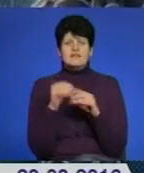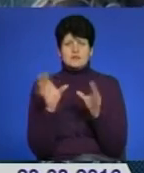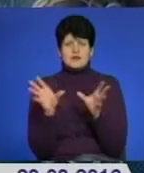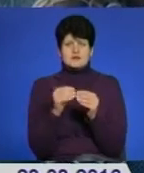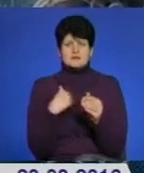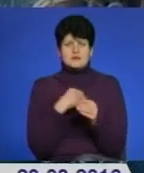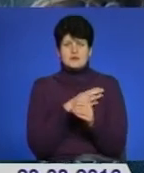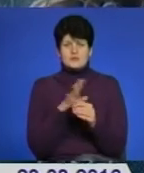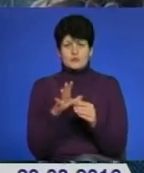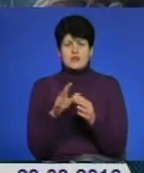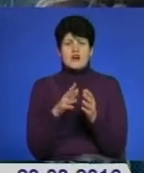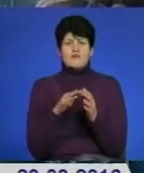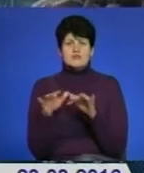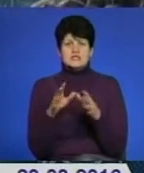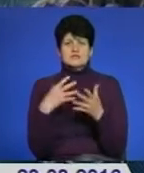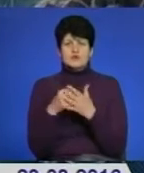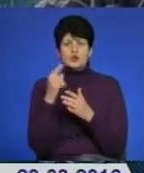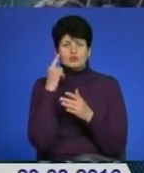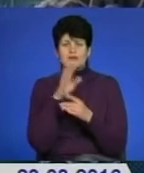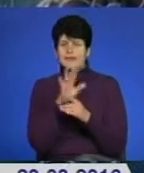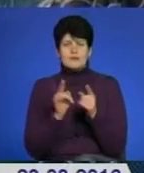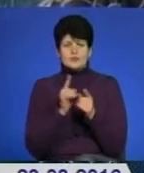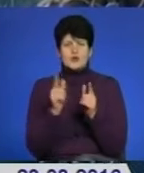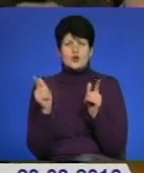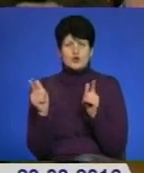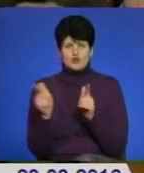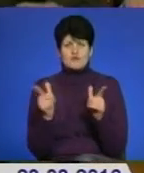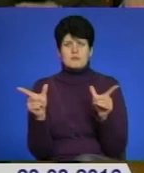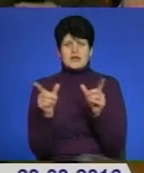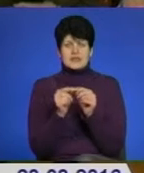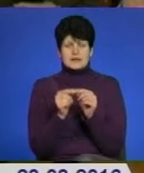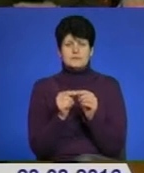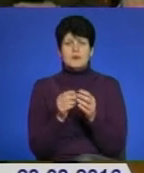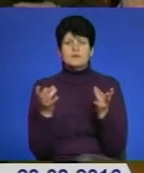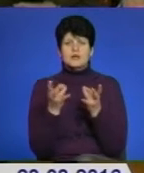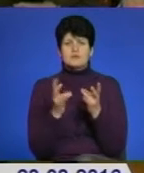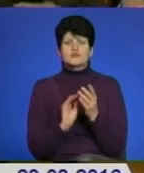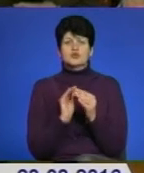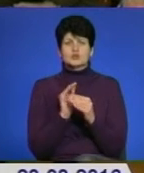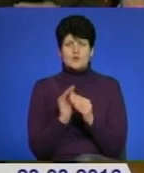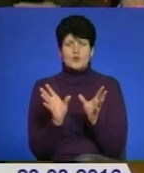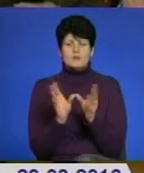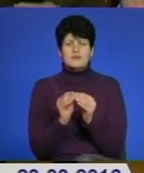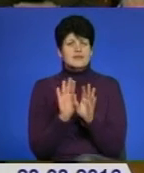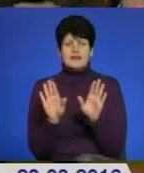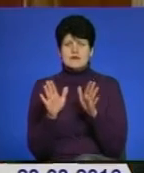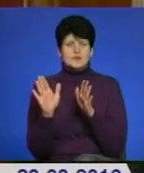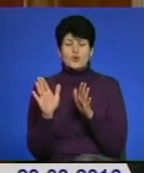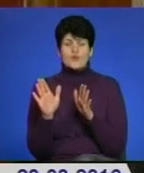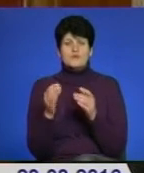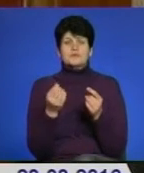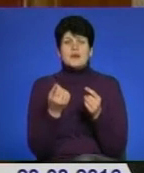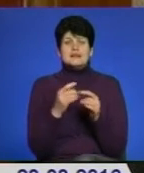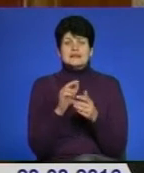процесі вони своєї думки не змінили і готові приєднуватися в будь-який період. Потреба в додатковому об'єднанні не випадкова. Адже